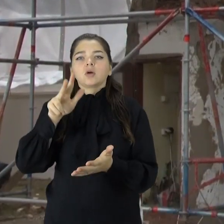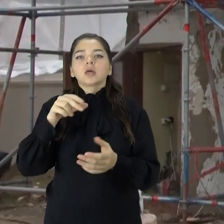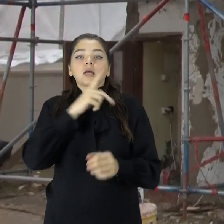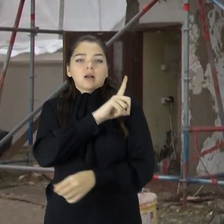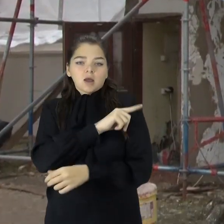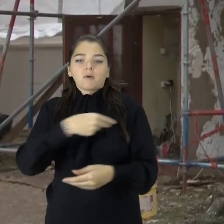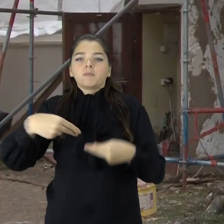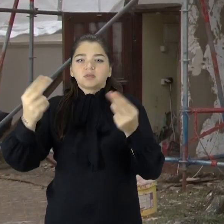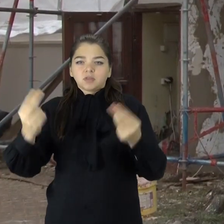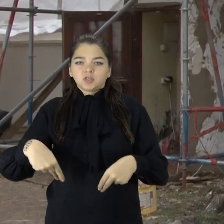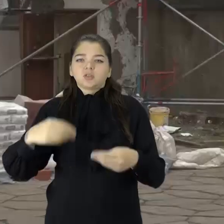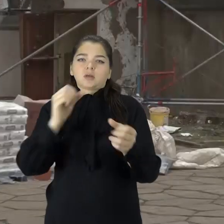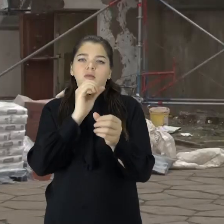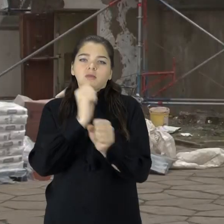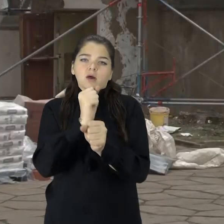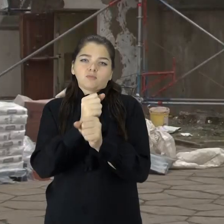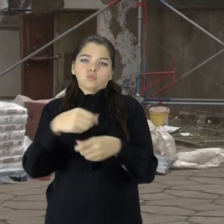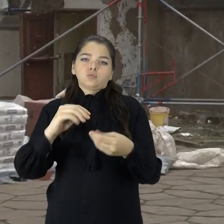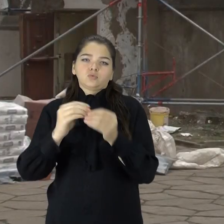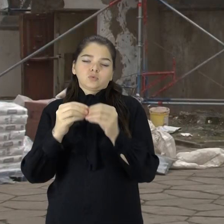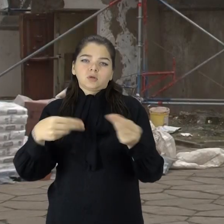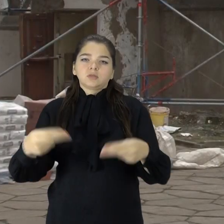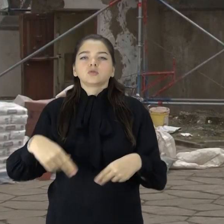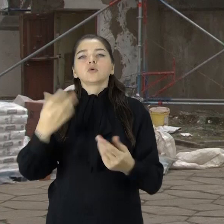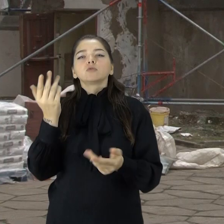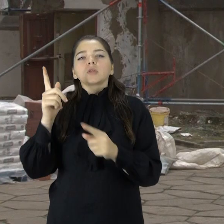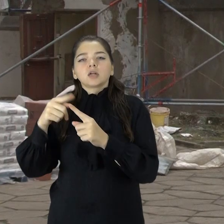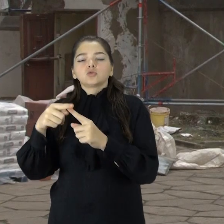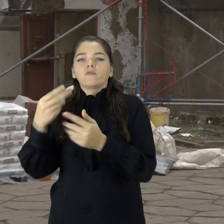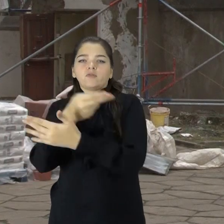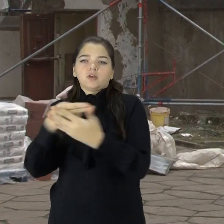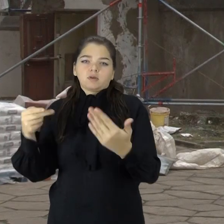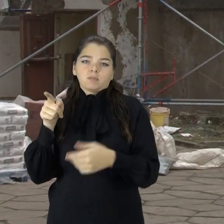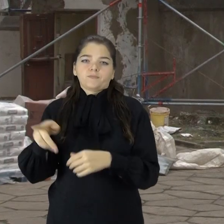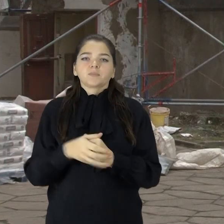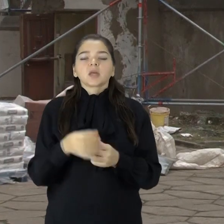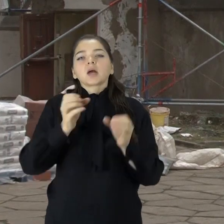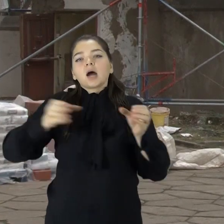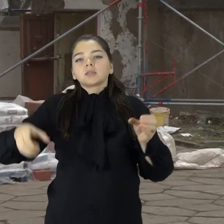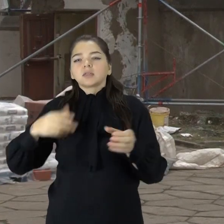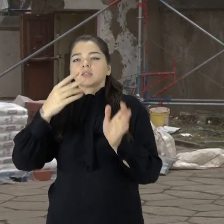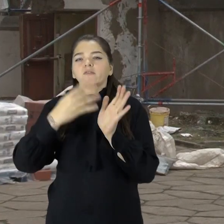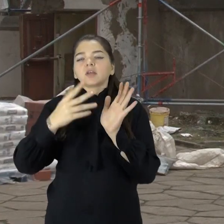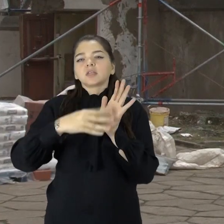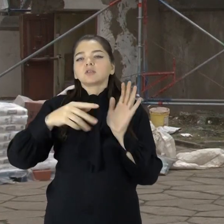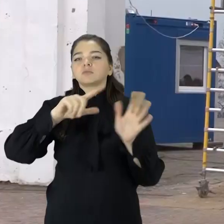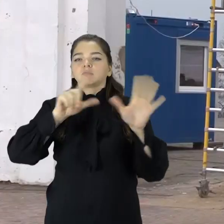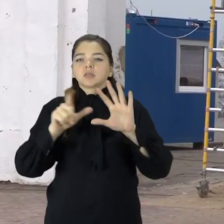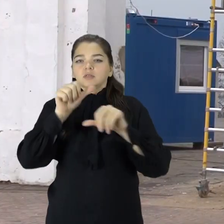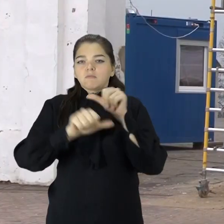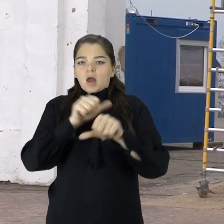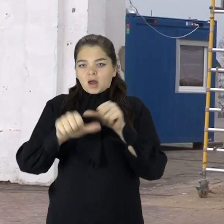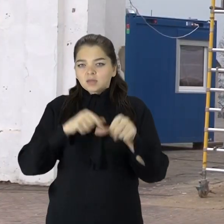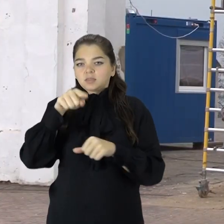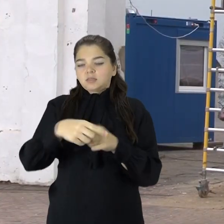liepa pasirašyta rangos sutartis su telšių įmonė. Katedros statusas bažnyčiai sutiktas 1997 metais, kaituometinės